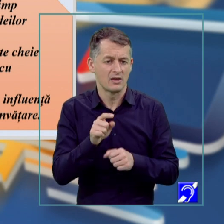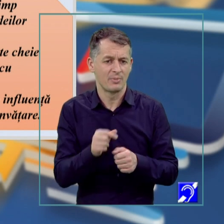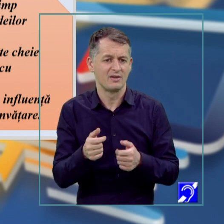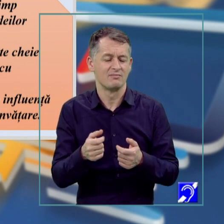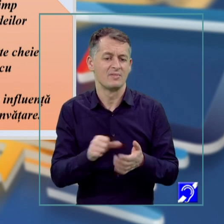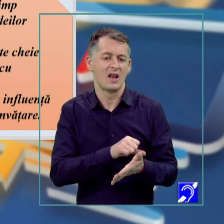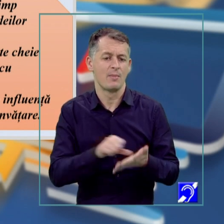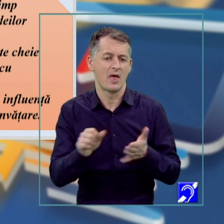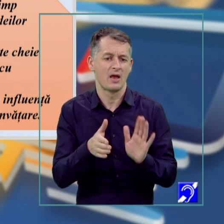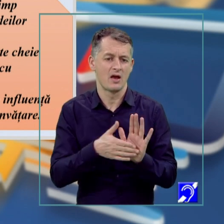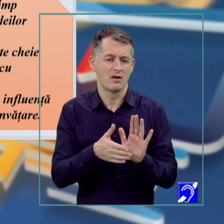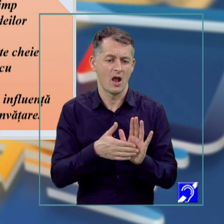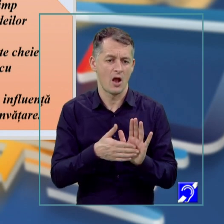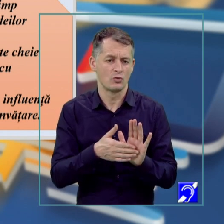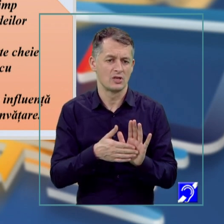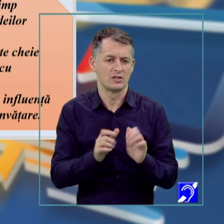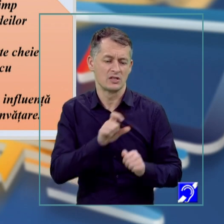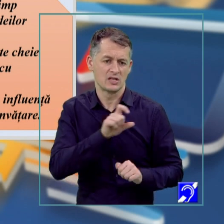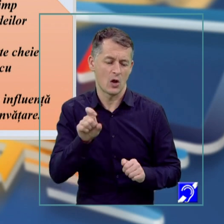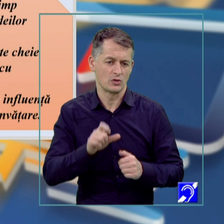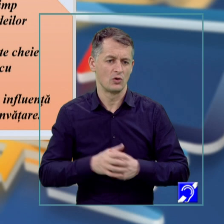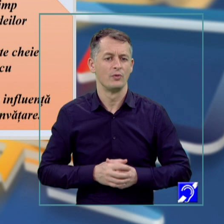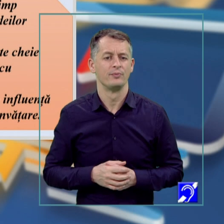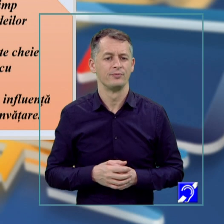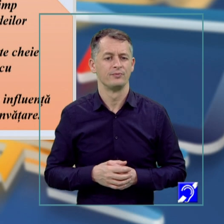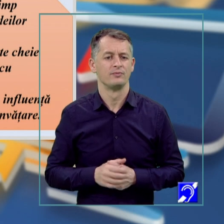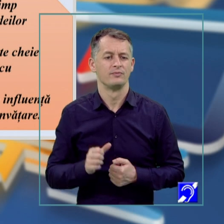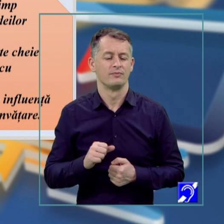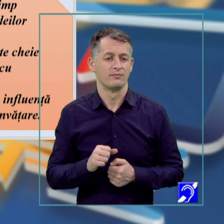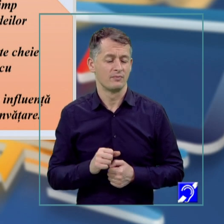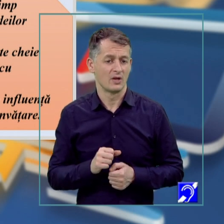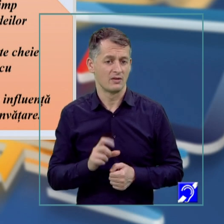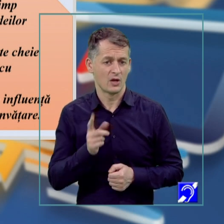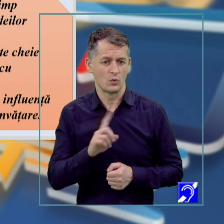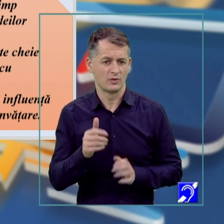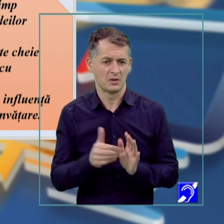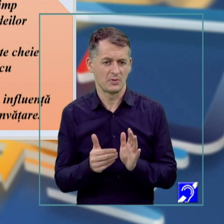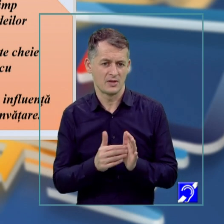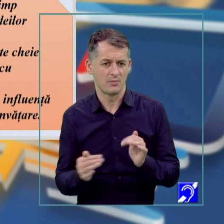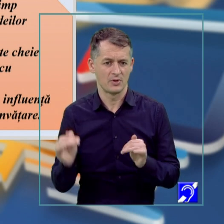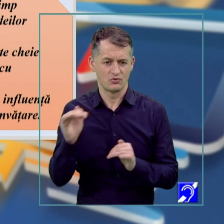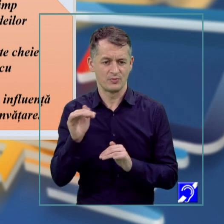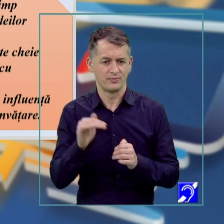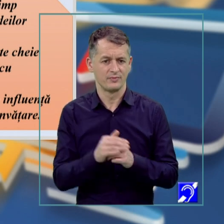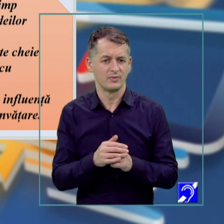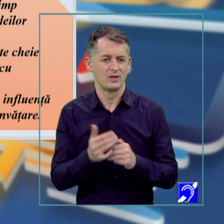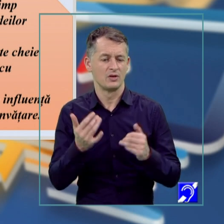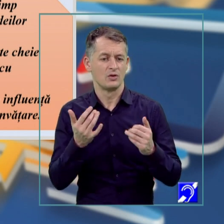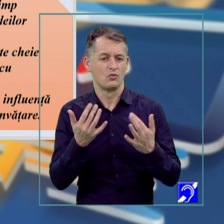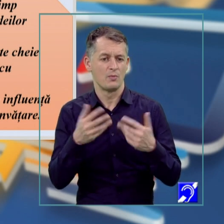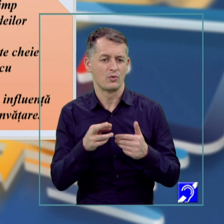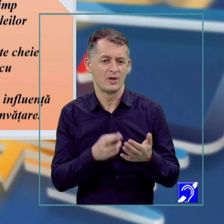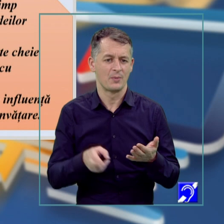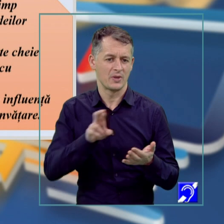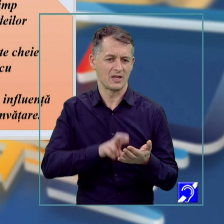repetarea eficientă materialului, repetiția-ți materi studiorum, însă nu trebuie să depășim numărul de repetiții